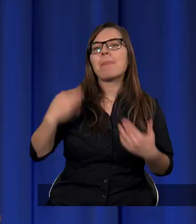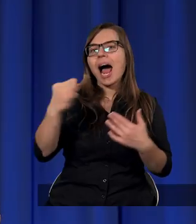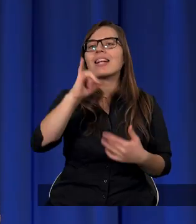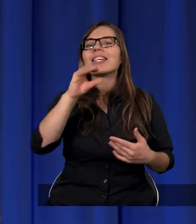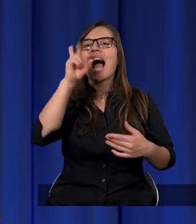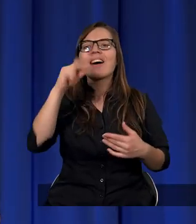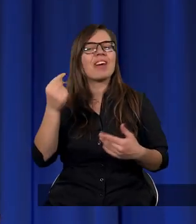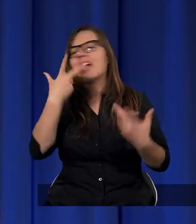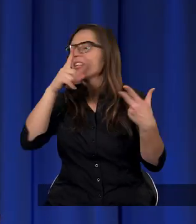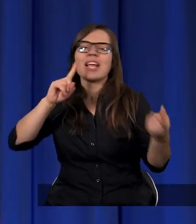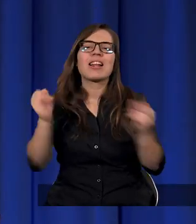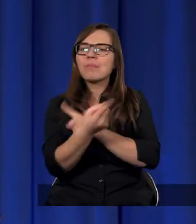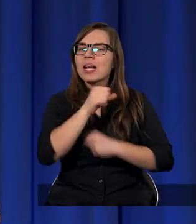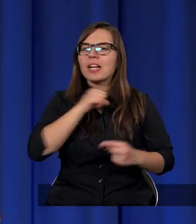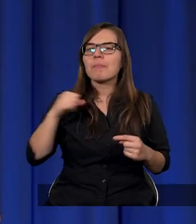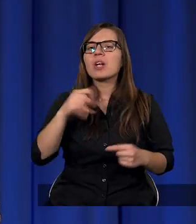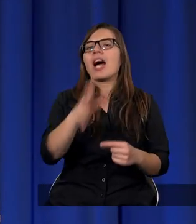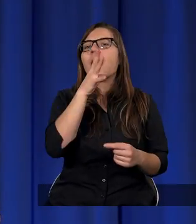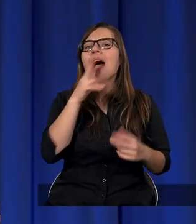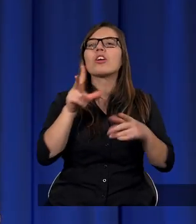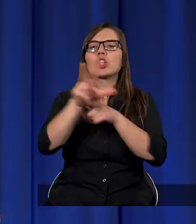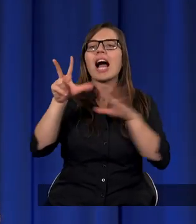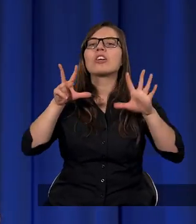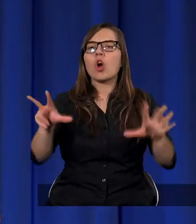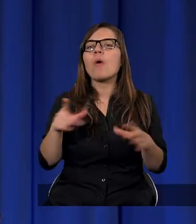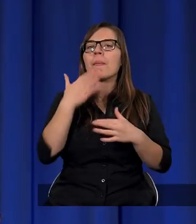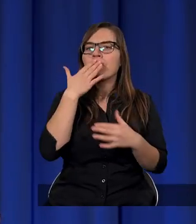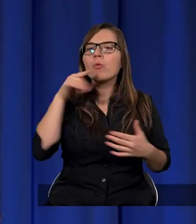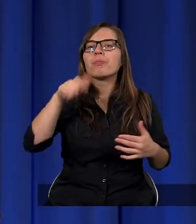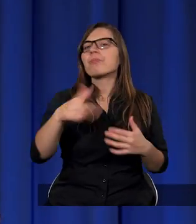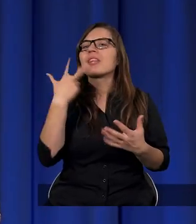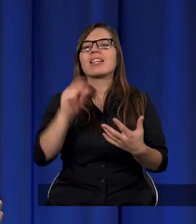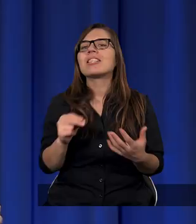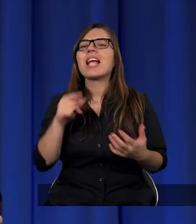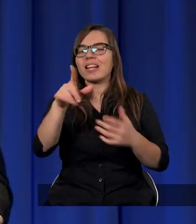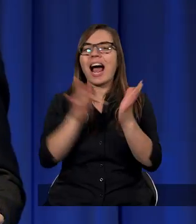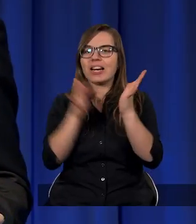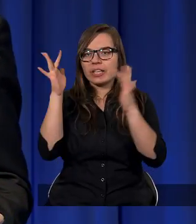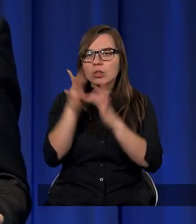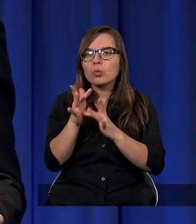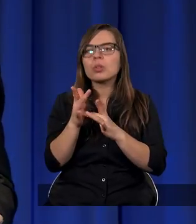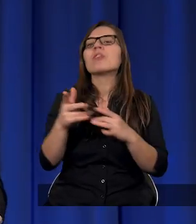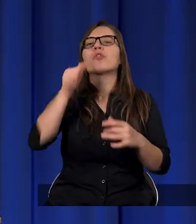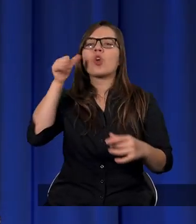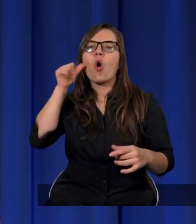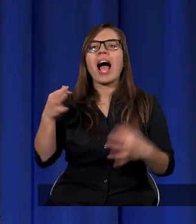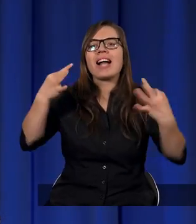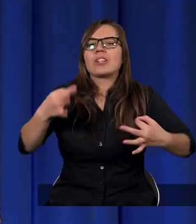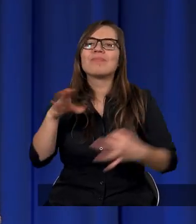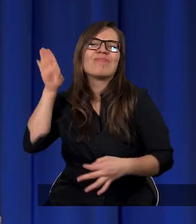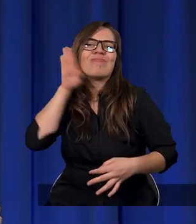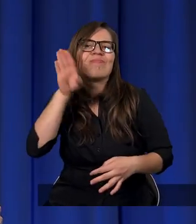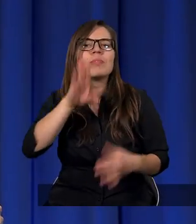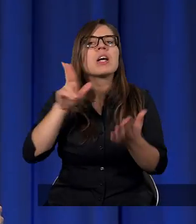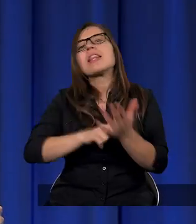Jachwę, nie zmieniam się. W Hebrajczyku w 13,8 natomiast jest powiedziane Jezus Chrystus wczoraj i dziś ten sam